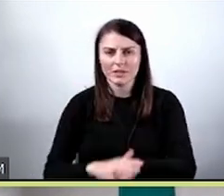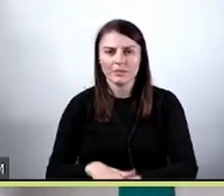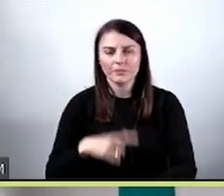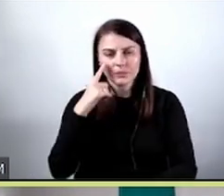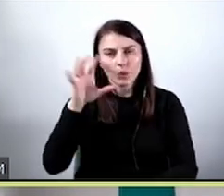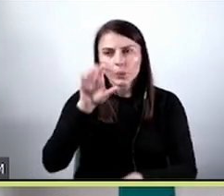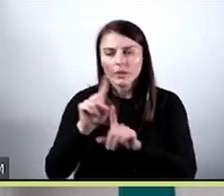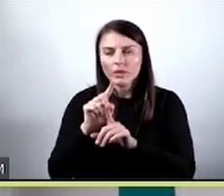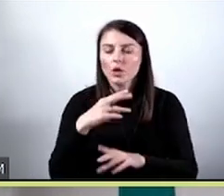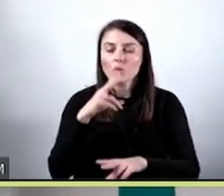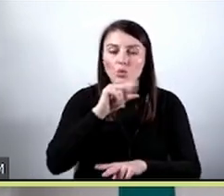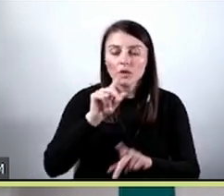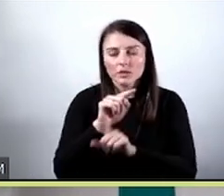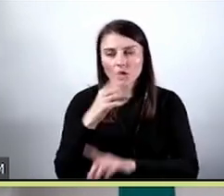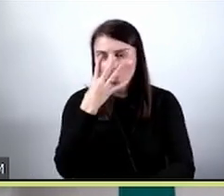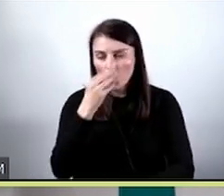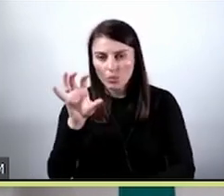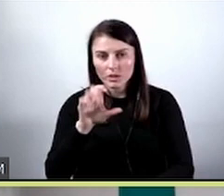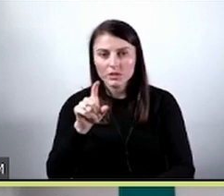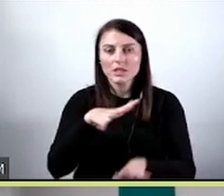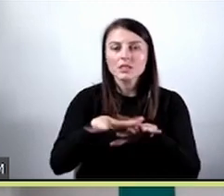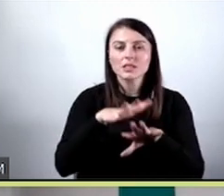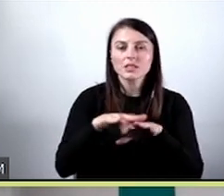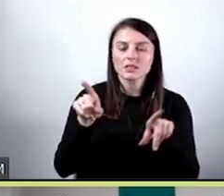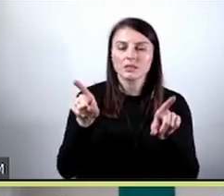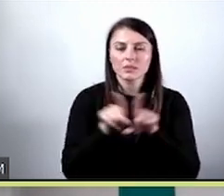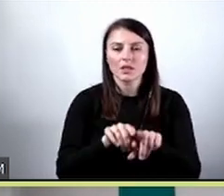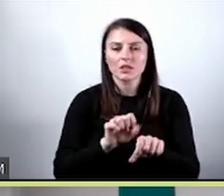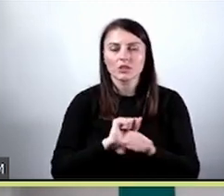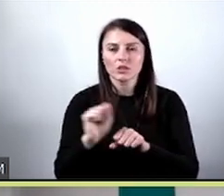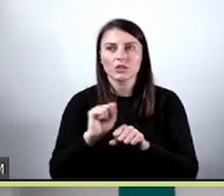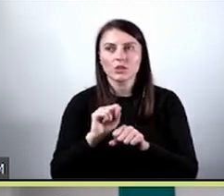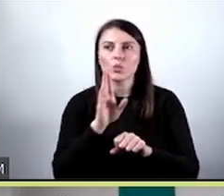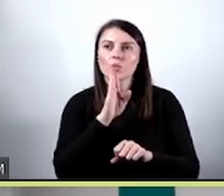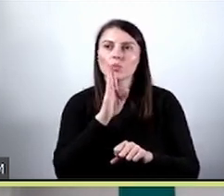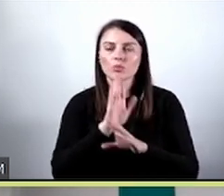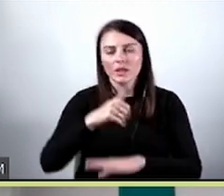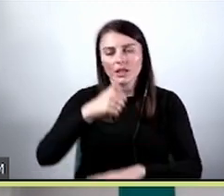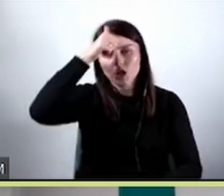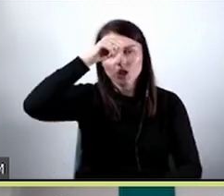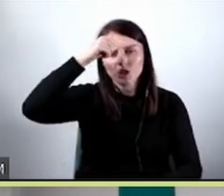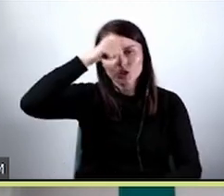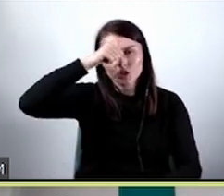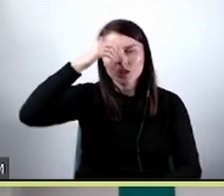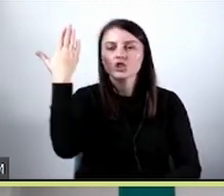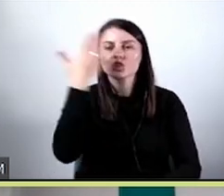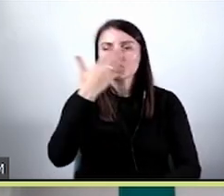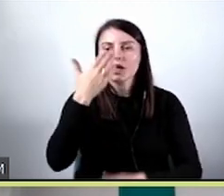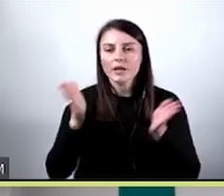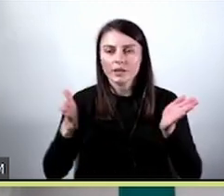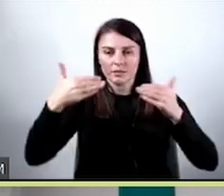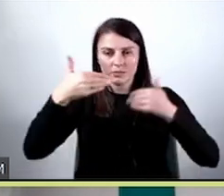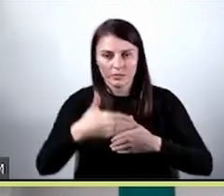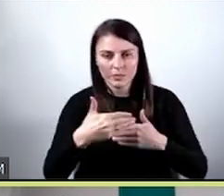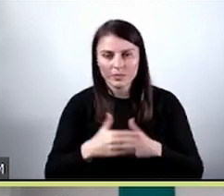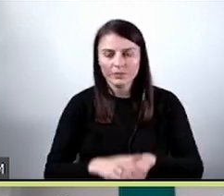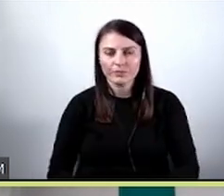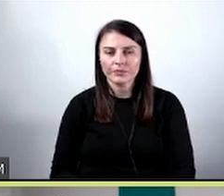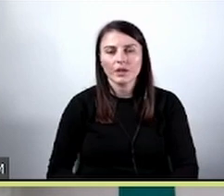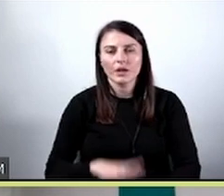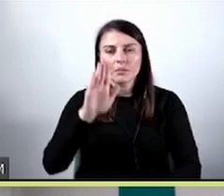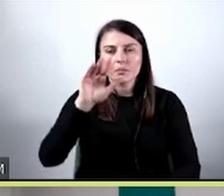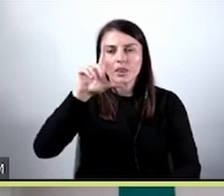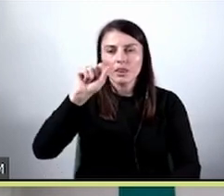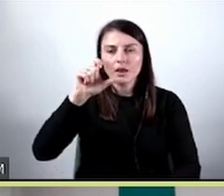Dodatkowo trzeba też pamiętać, że większość tych systemów to są systemy działające na zasadzie czarnych skrzynek. Nawet programiści, którzy tworzą te